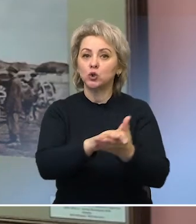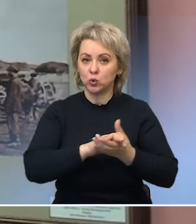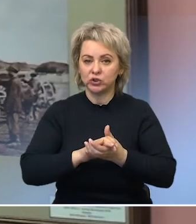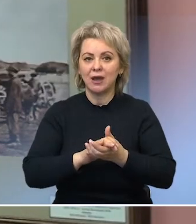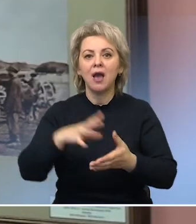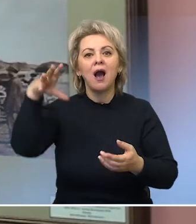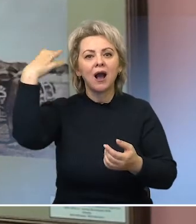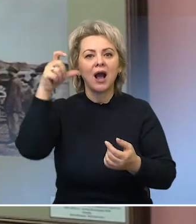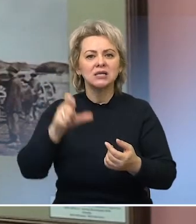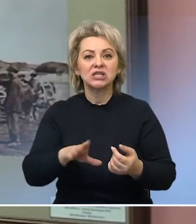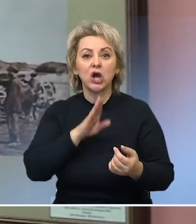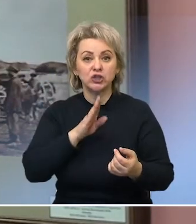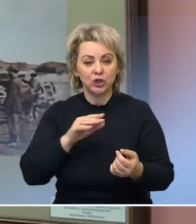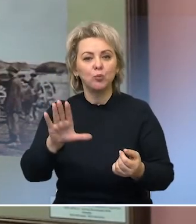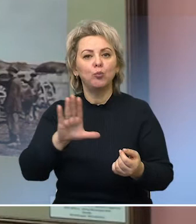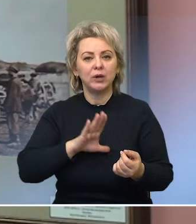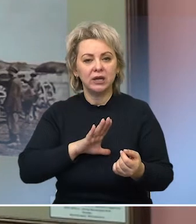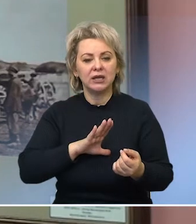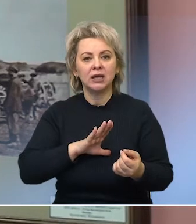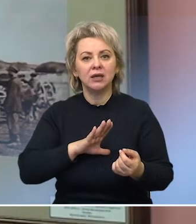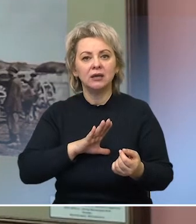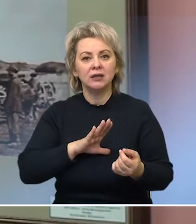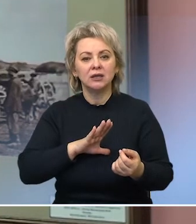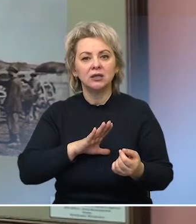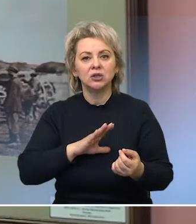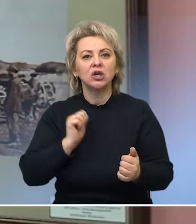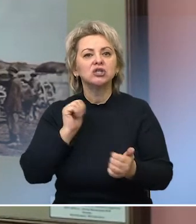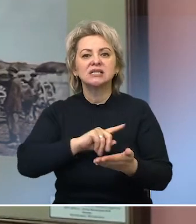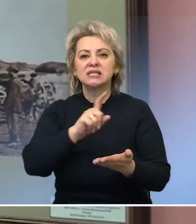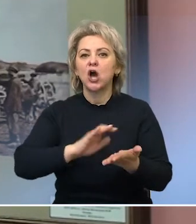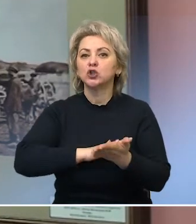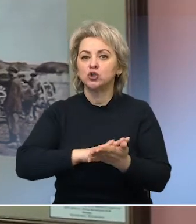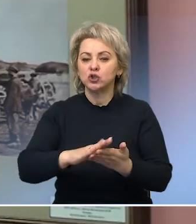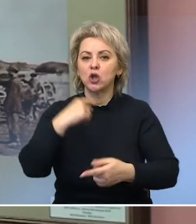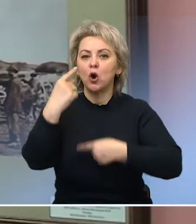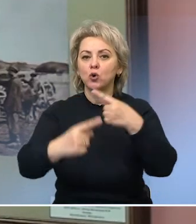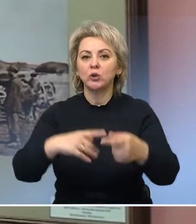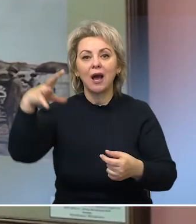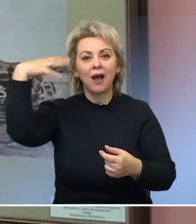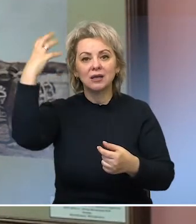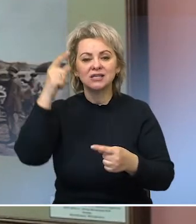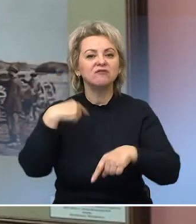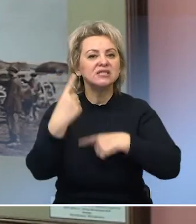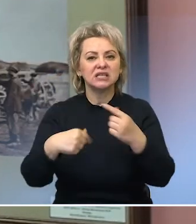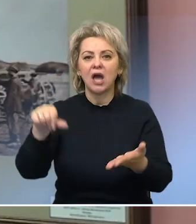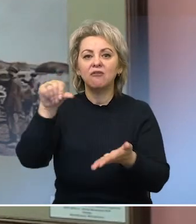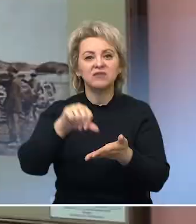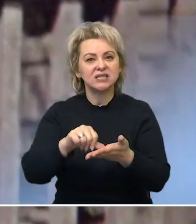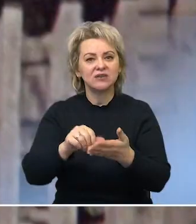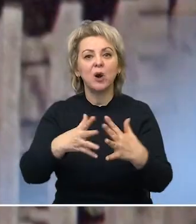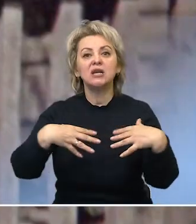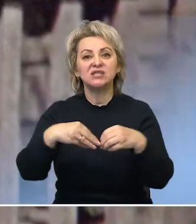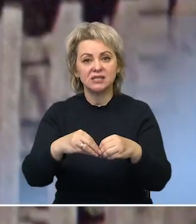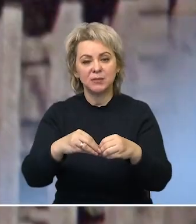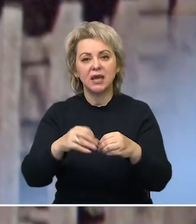они вот за чистоту рода казачьего всегда выступали в семье. И